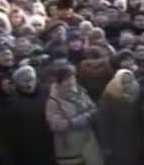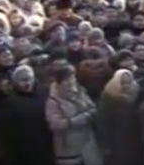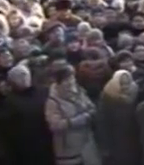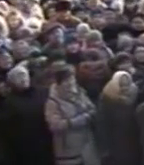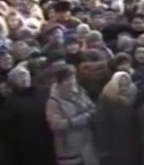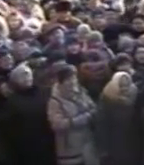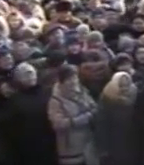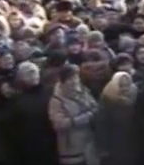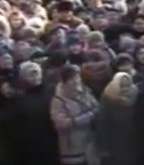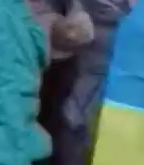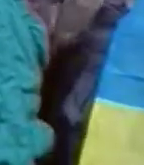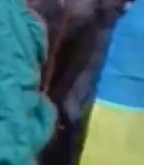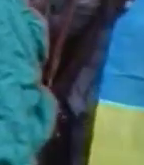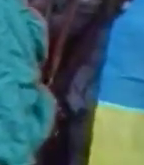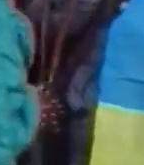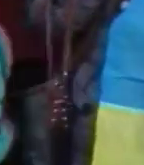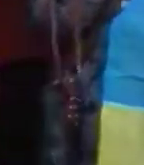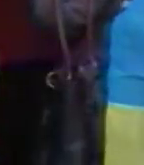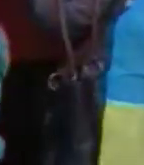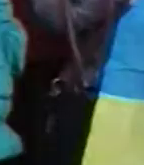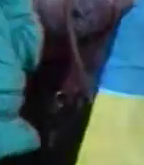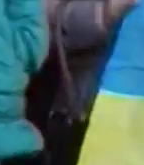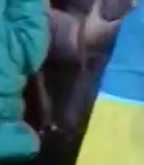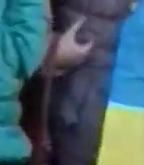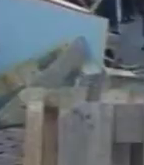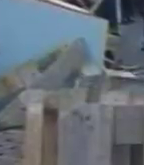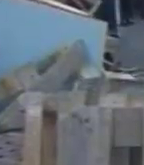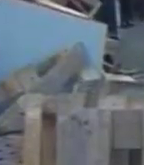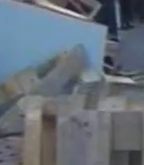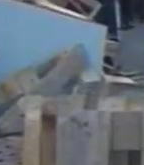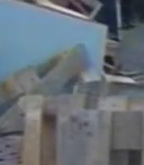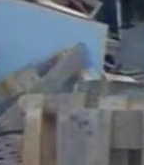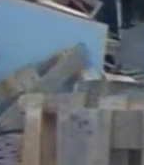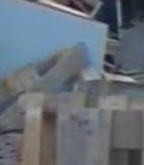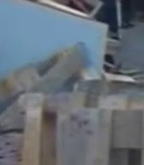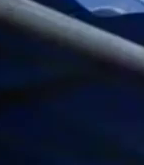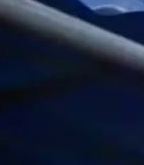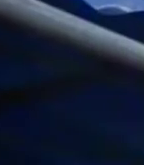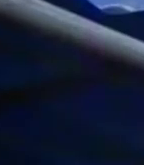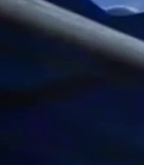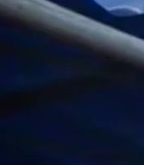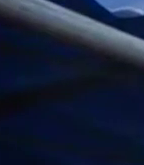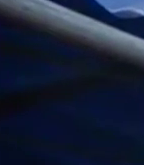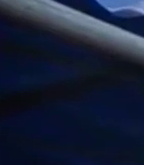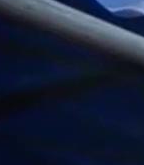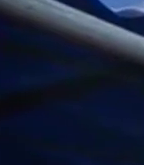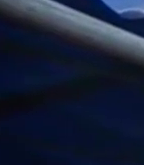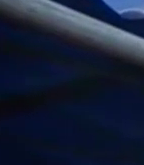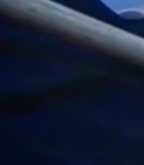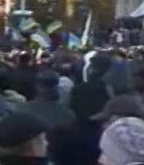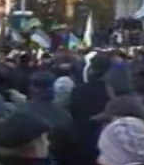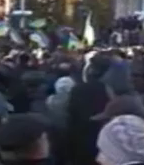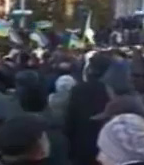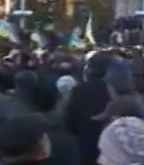Скільки грошей зібрали на Майдані і як їх витратили? Ці запитання щинили справжні баталії у Тернопільському прес-клубі.